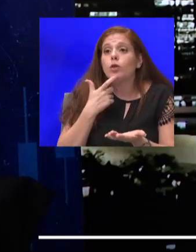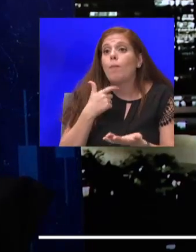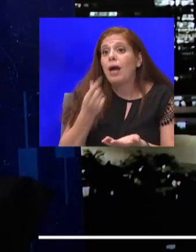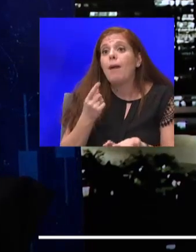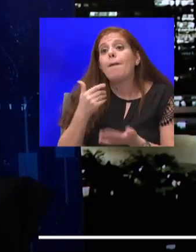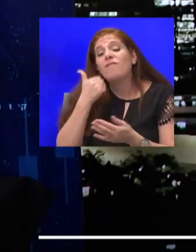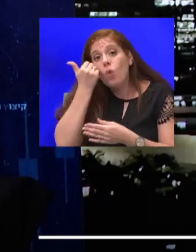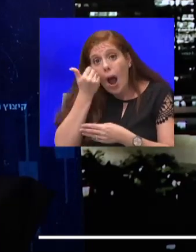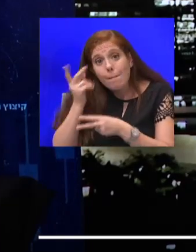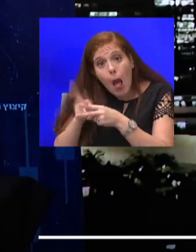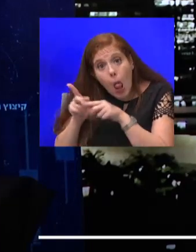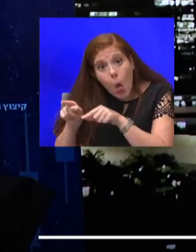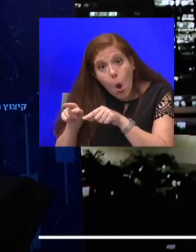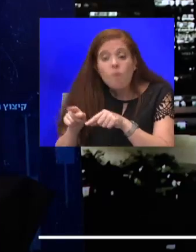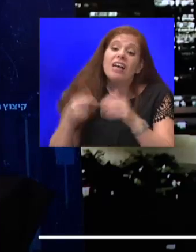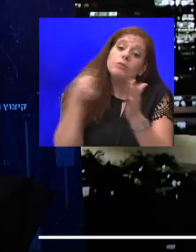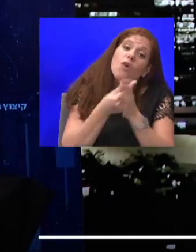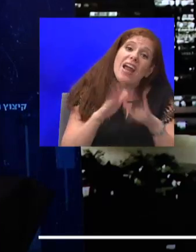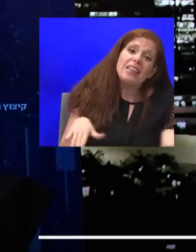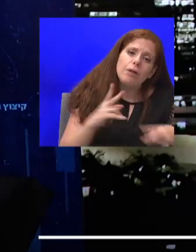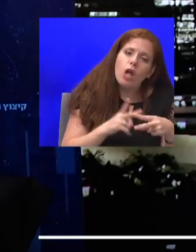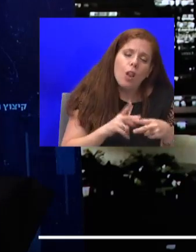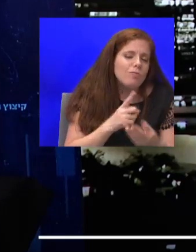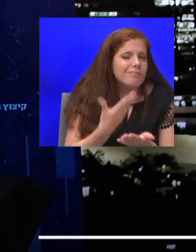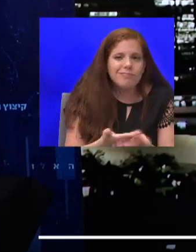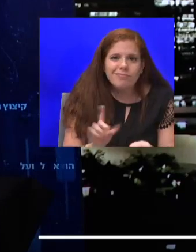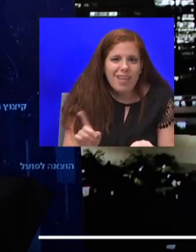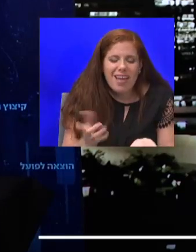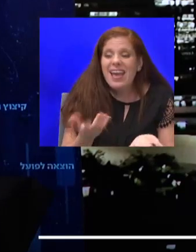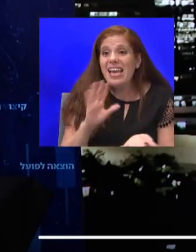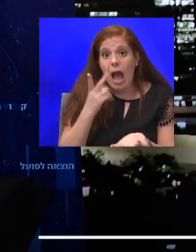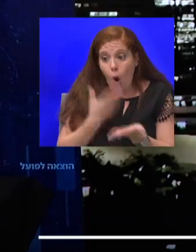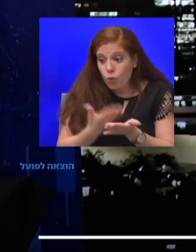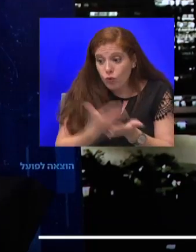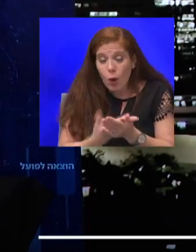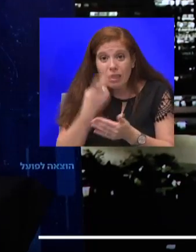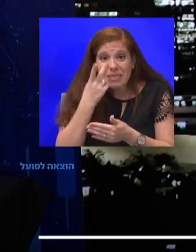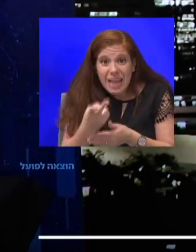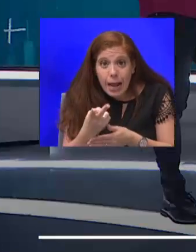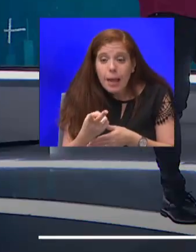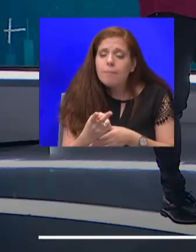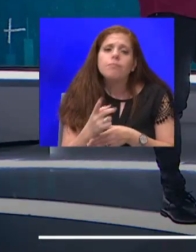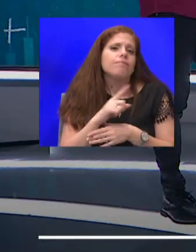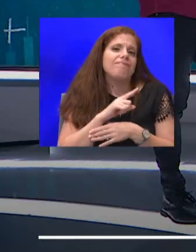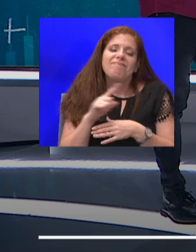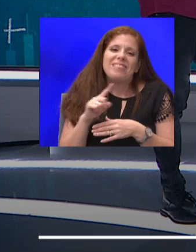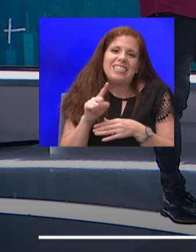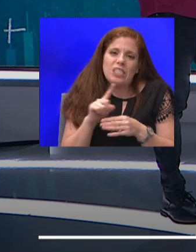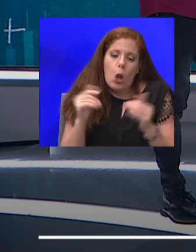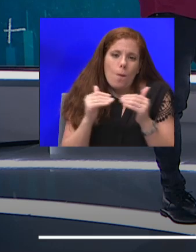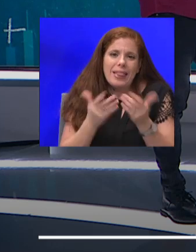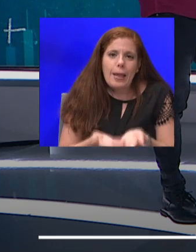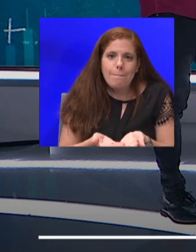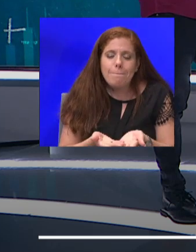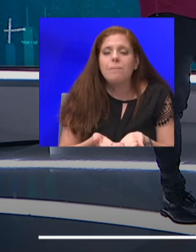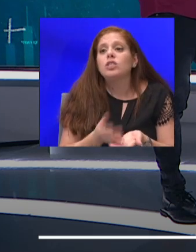הילדים אלה שחלו. אז העובדות, אם מסתכלים על התזמון של ה-PCR, לא מאששות את הטענה הזאת. כלומר, אין מניעה להניח שהילדים הם אלה